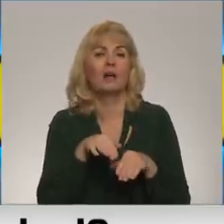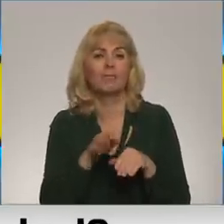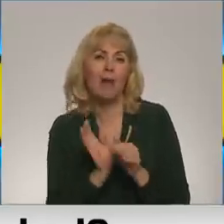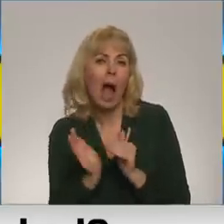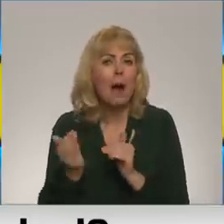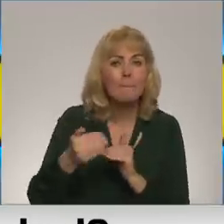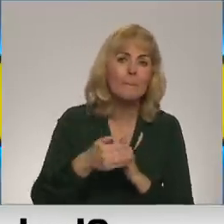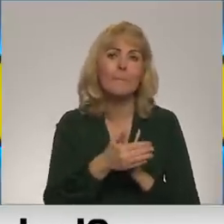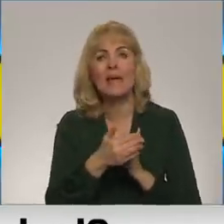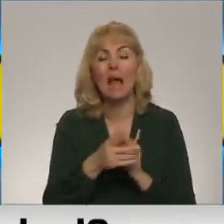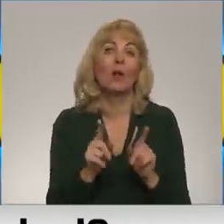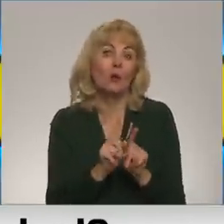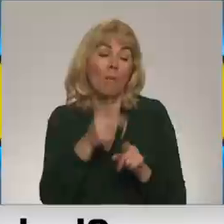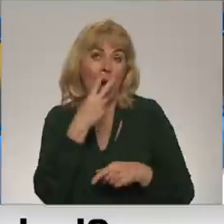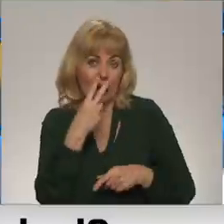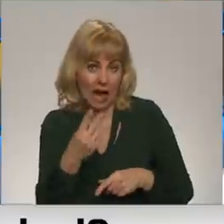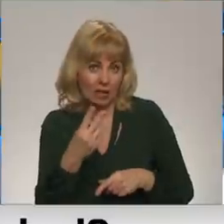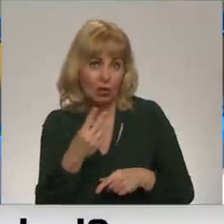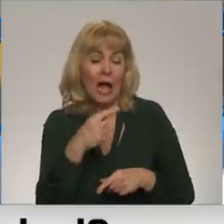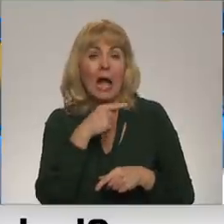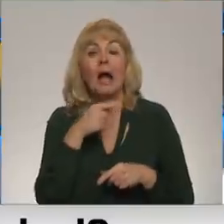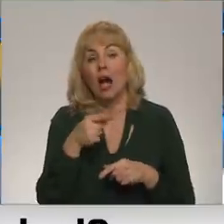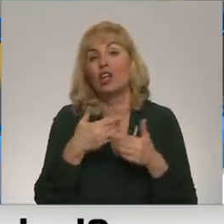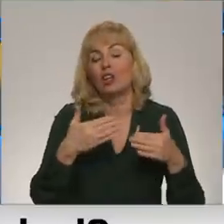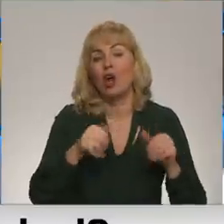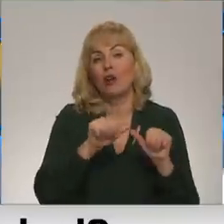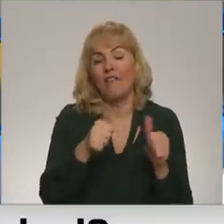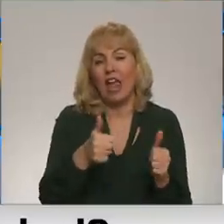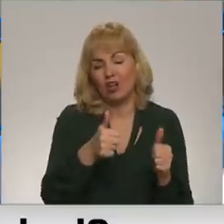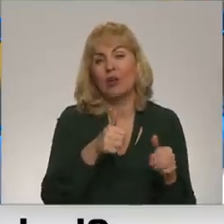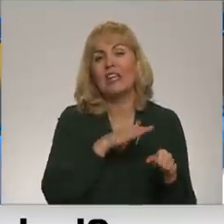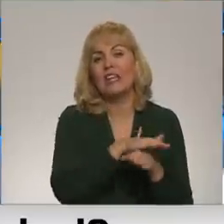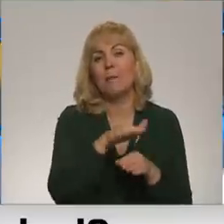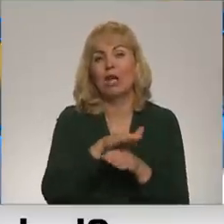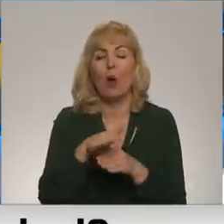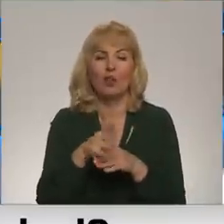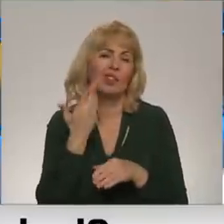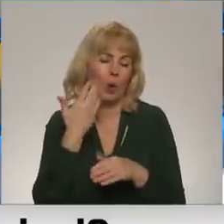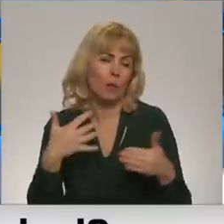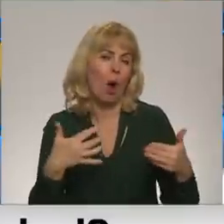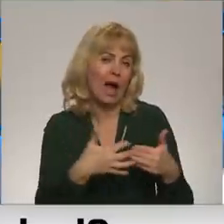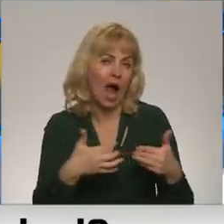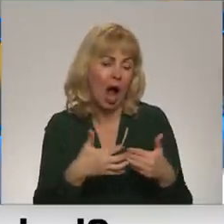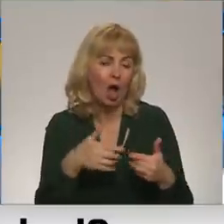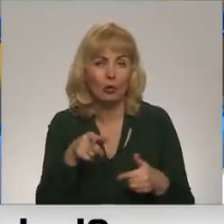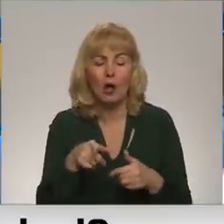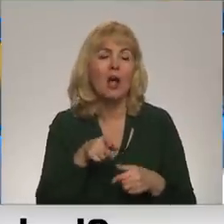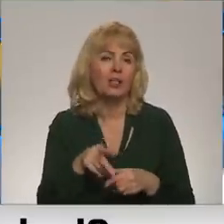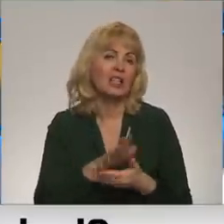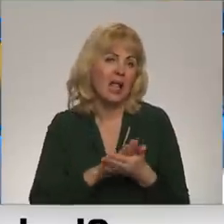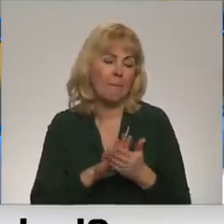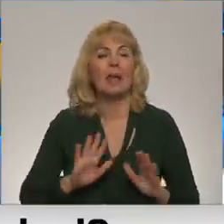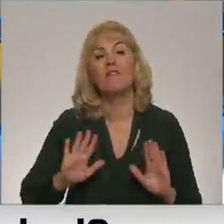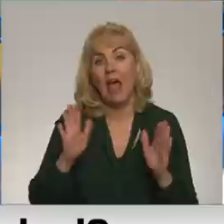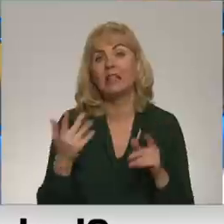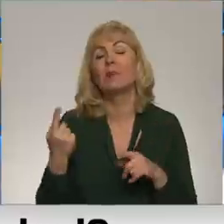Tas, ko mēs vēl redzam, ka mēs esam redzējuši par Krievijas hibrīti kāru informācijas kāru pēdējos sešus gadus. Tas bija absolūti neveiksmīgs šajā